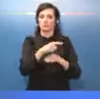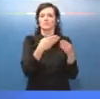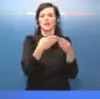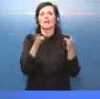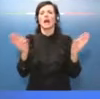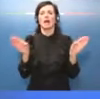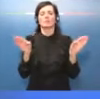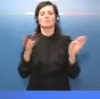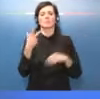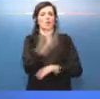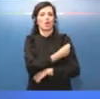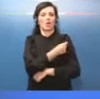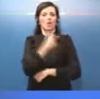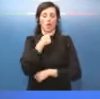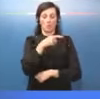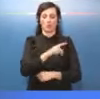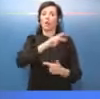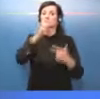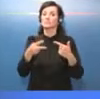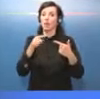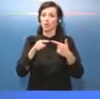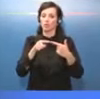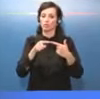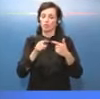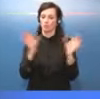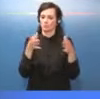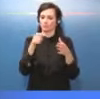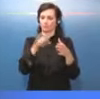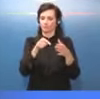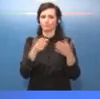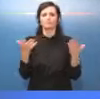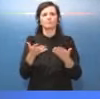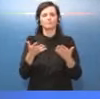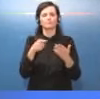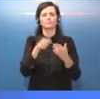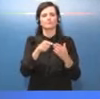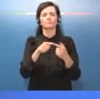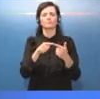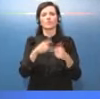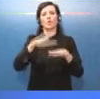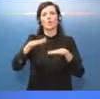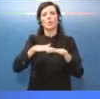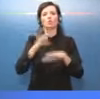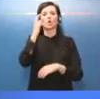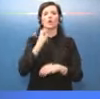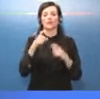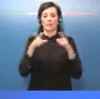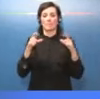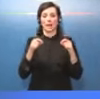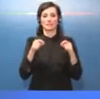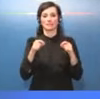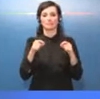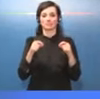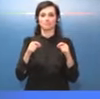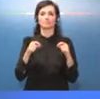Un secondo ambito di intervento ha invece a che fare con l'estensione dell'utilizzo del Green Pass. Come sapete, col